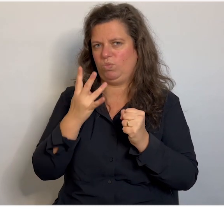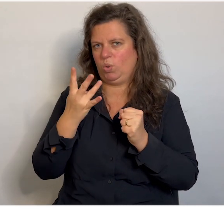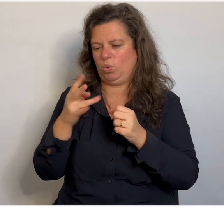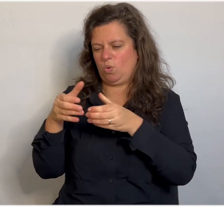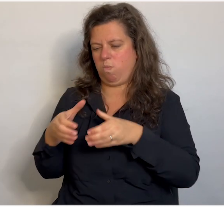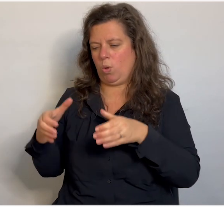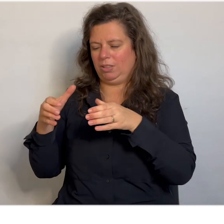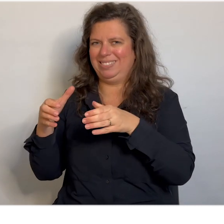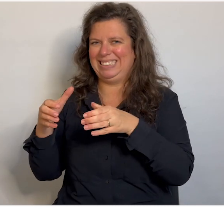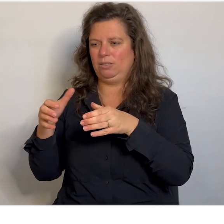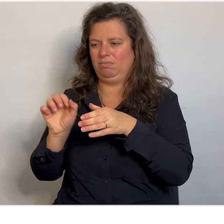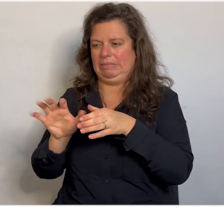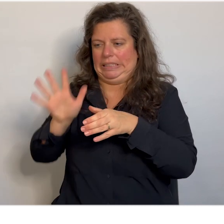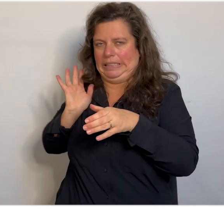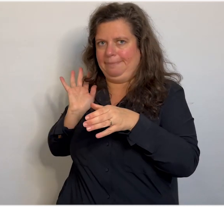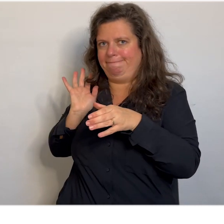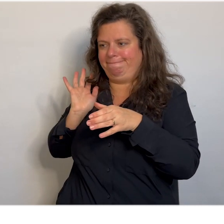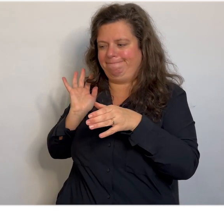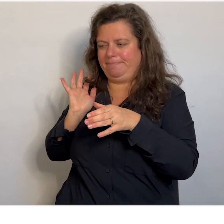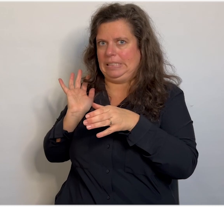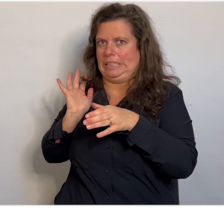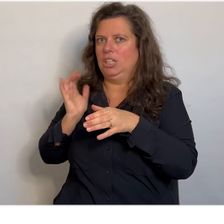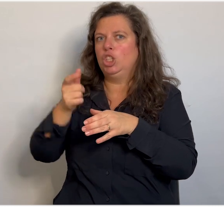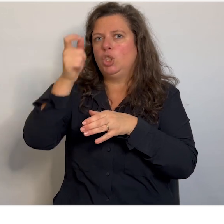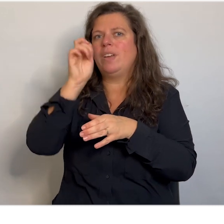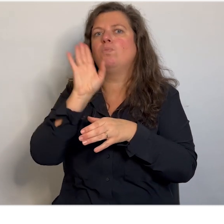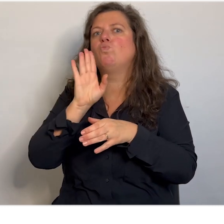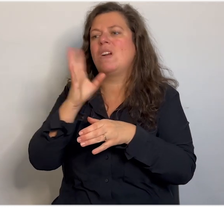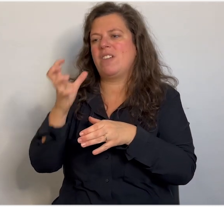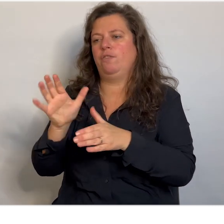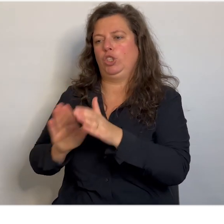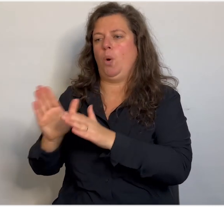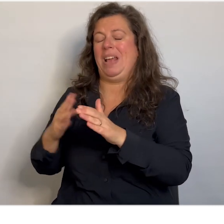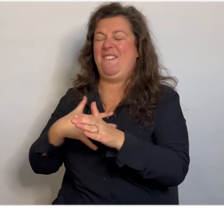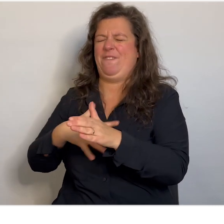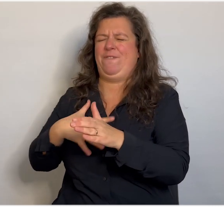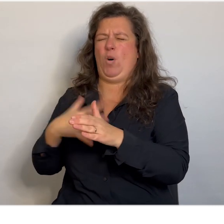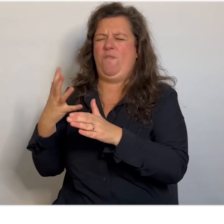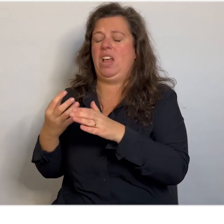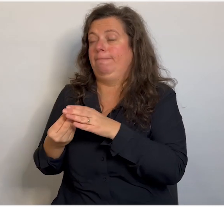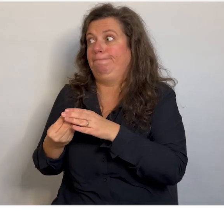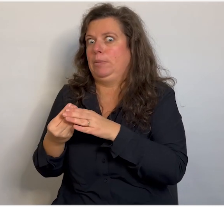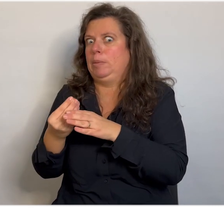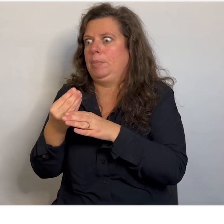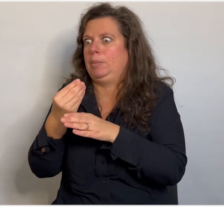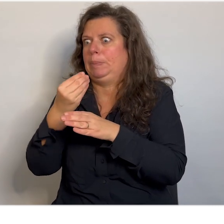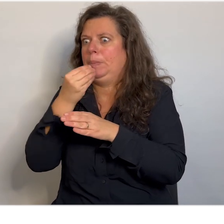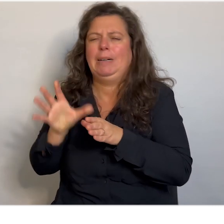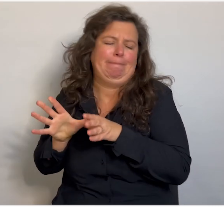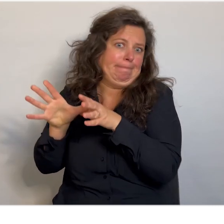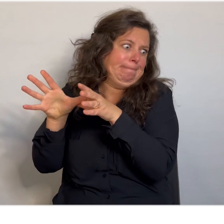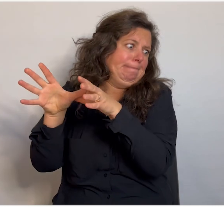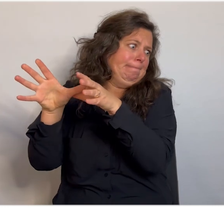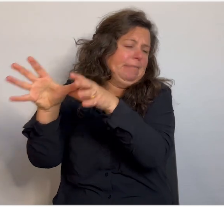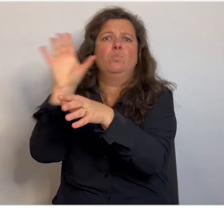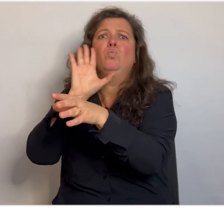dus niet aan te zitten. Ja. Sophie, mag ik jou vragen om deze even te verstoppen? Want ik voel dat ik snoepjes moet gaan pakken. Je moet ze echt even